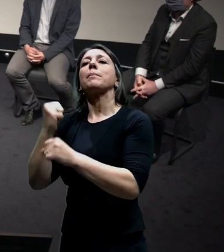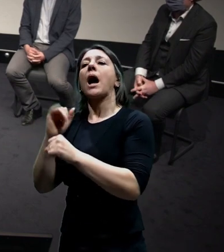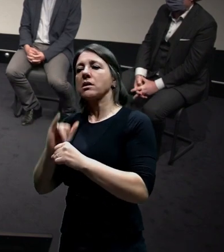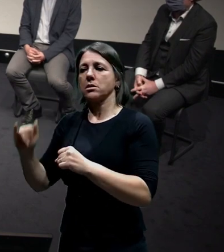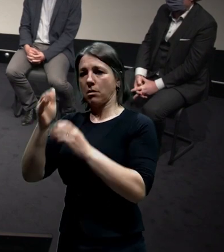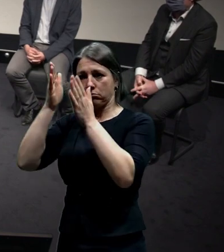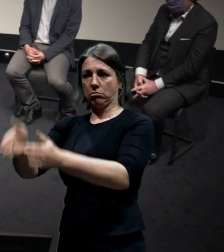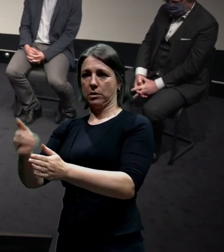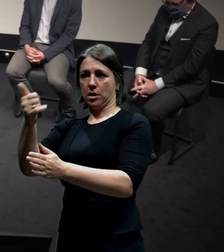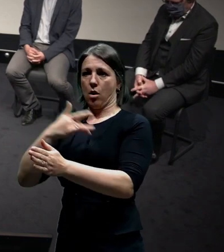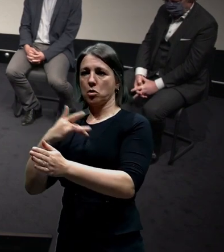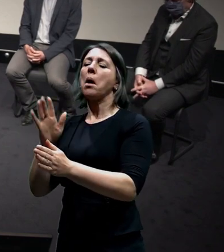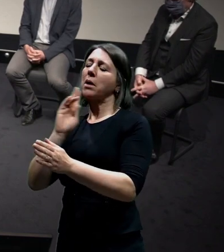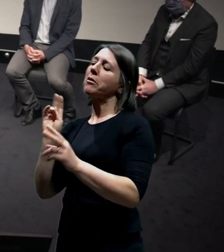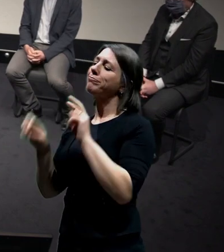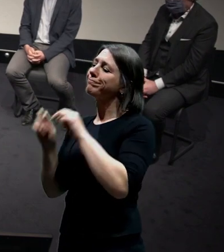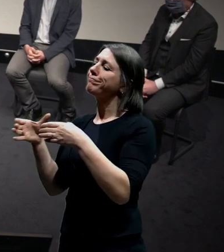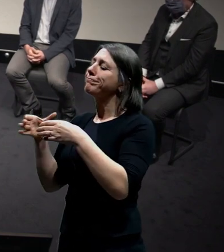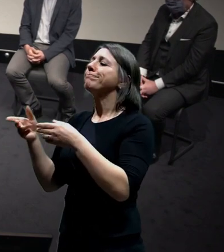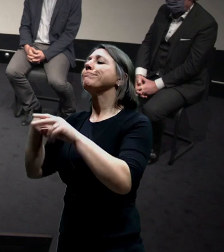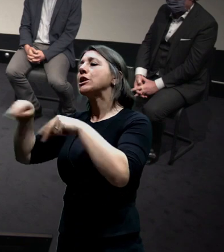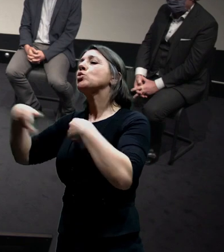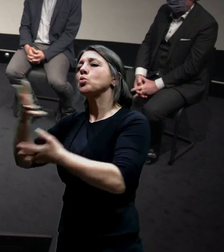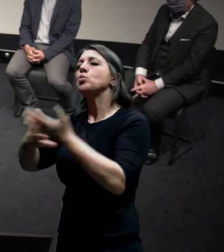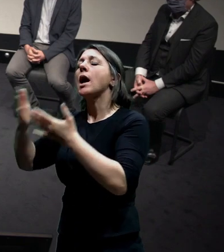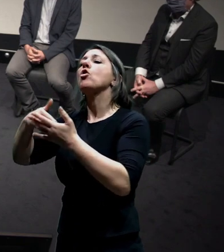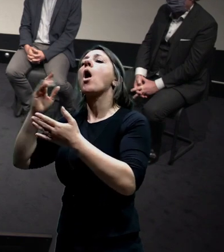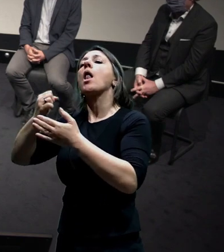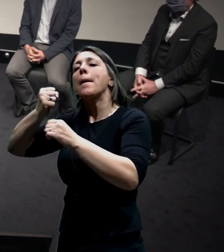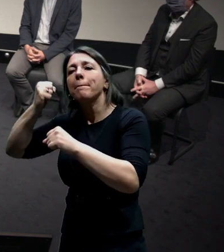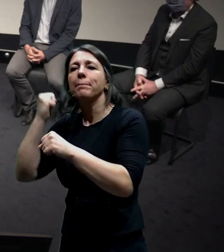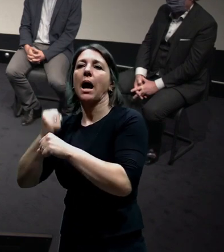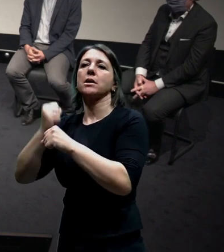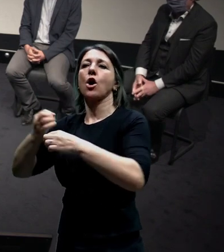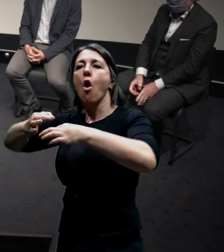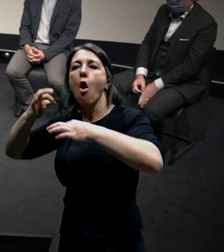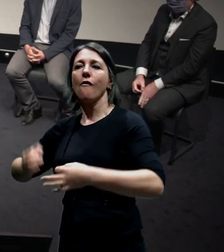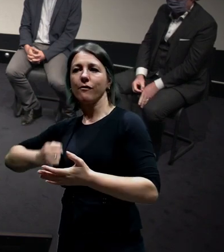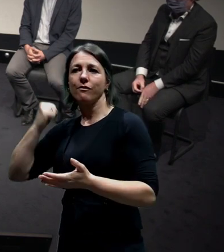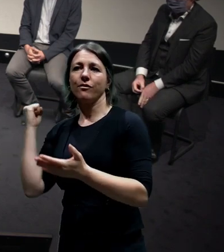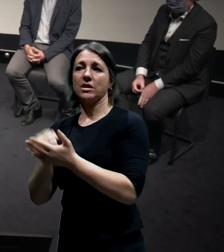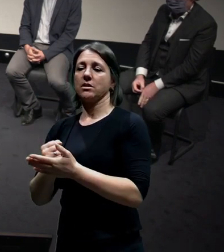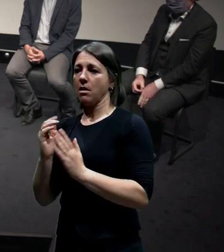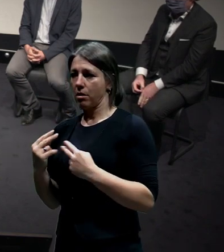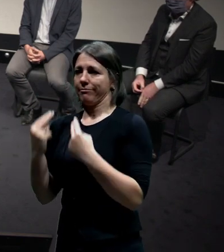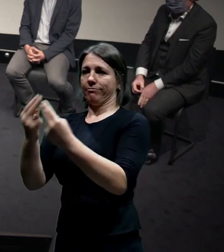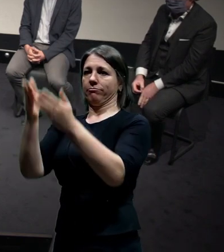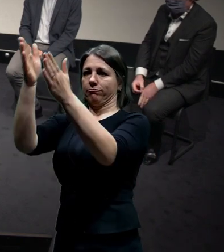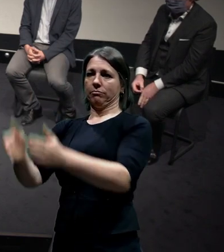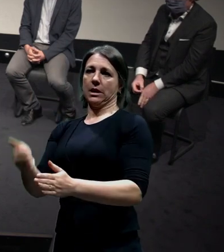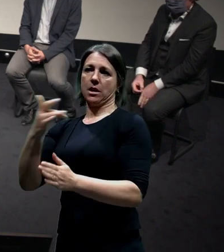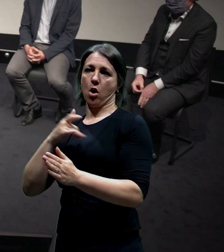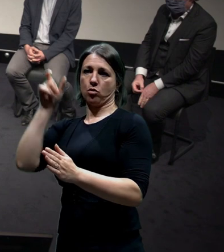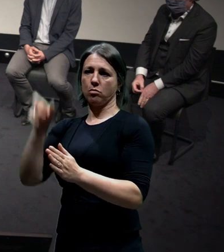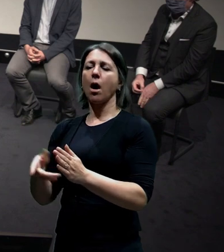bychom byli my nominovaný, že prý má ta pracovní skupina ověřit vlastně náma kdysi připravovanou nějakou variantu, která byla nazvaná